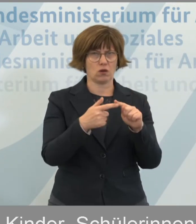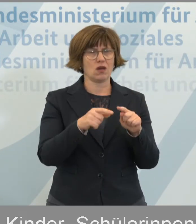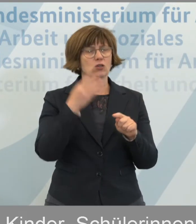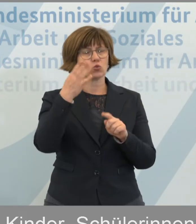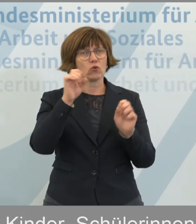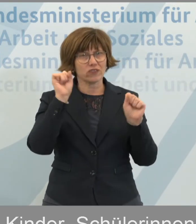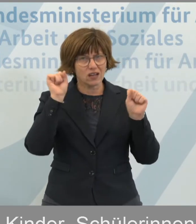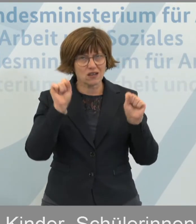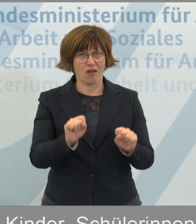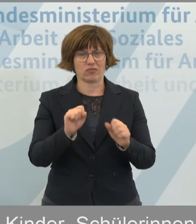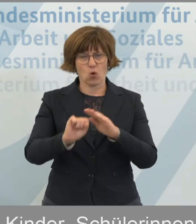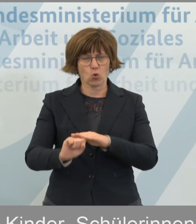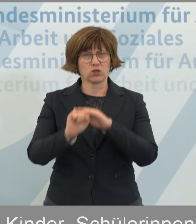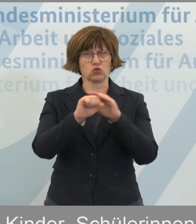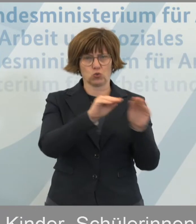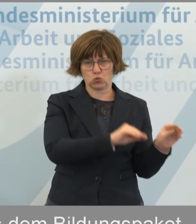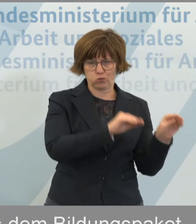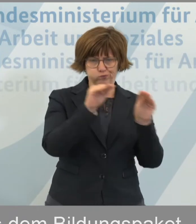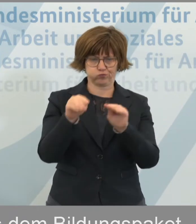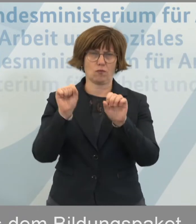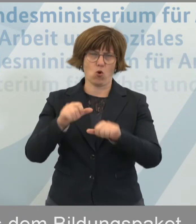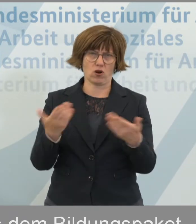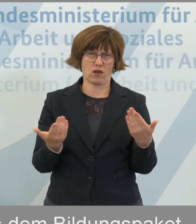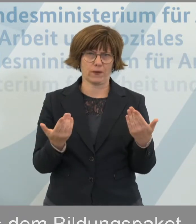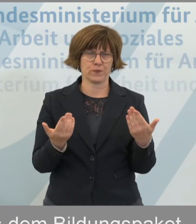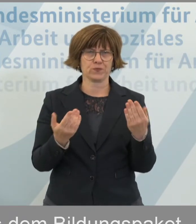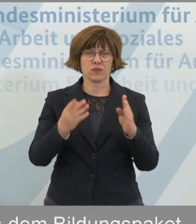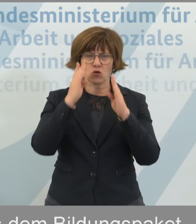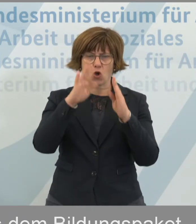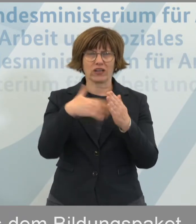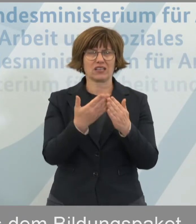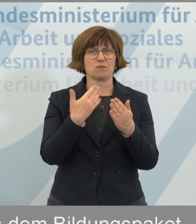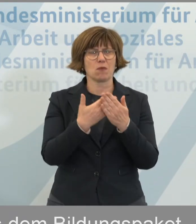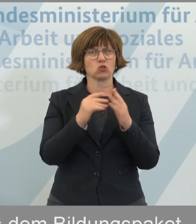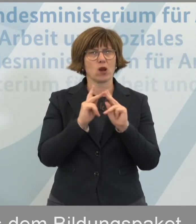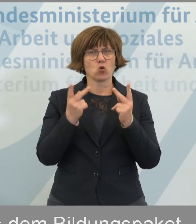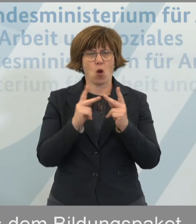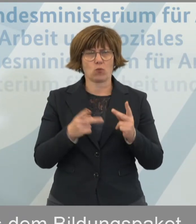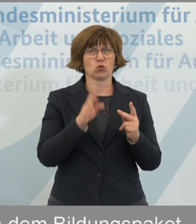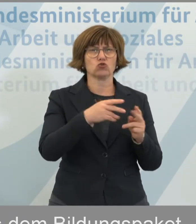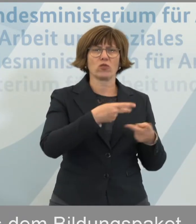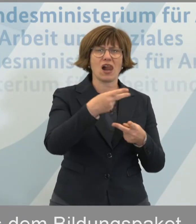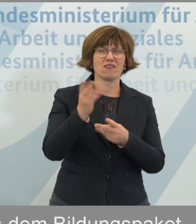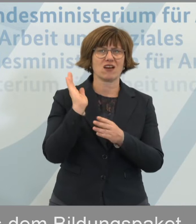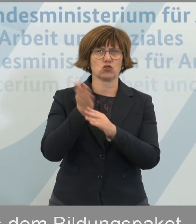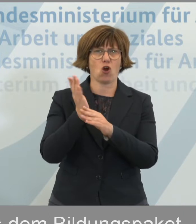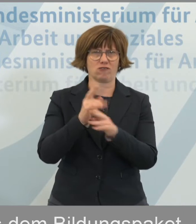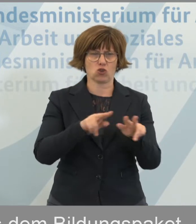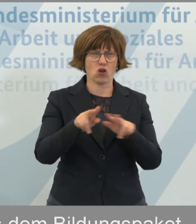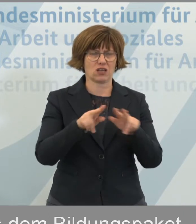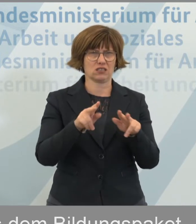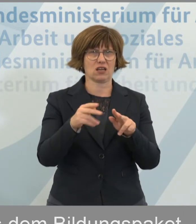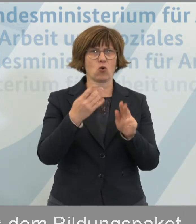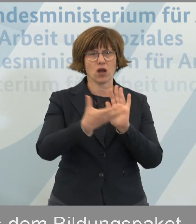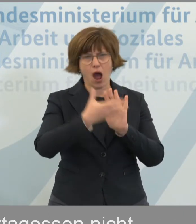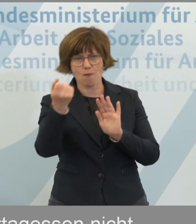zukünftig auch in die Unterstützung kommen können. Konkret gibt es Beispiele von Kommunen, die inzwischen Lieferservice organisieren oder Abhol- und